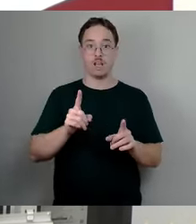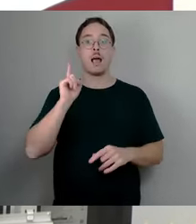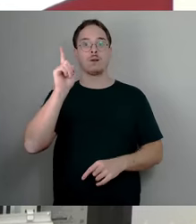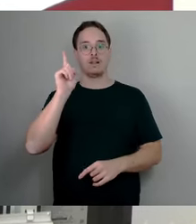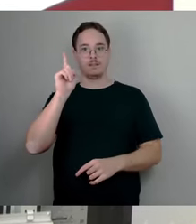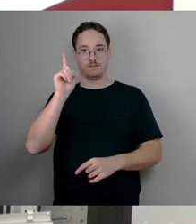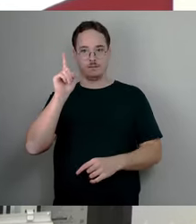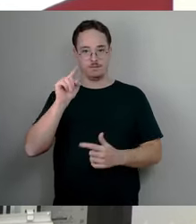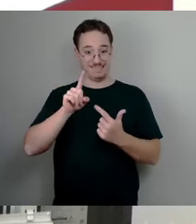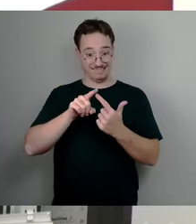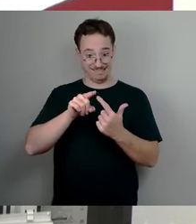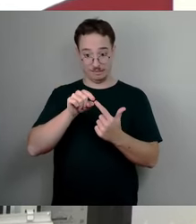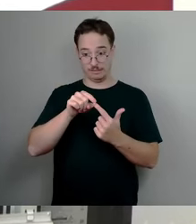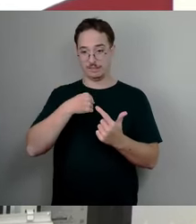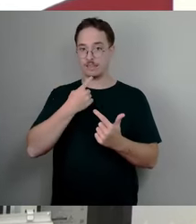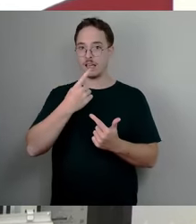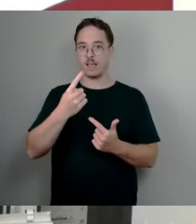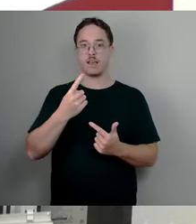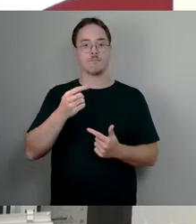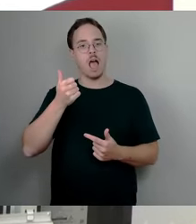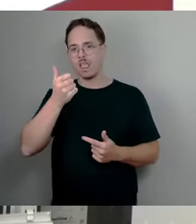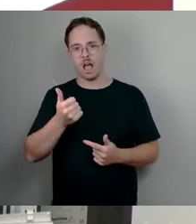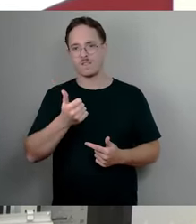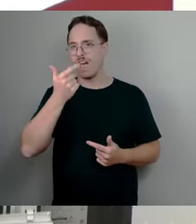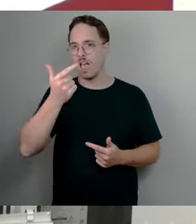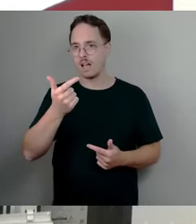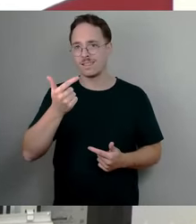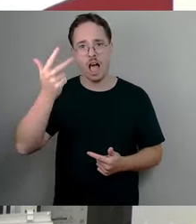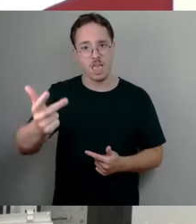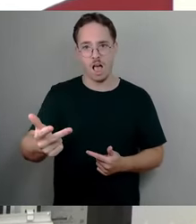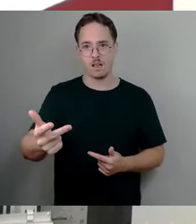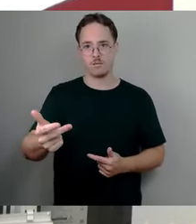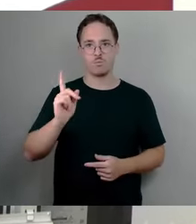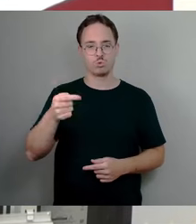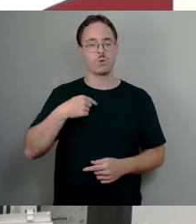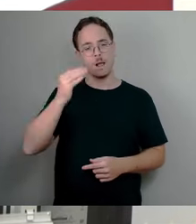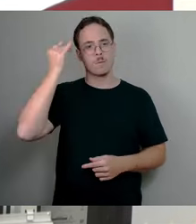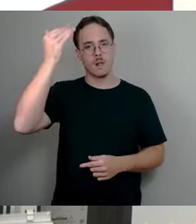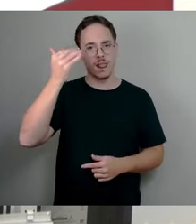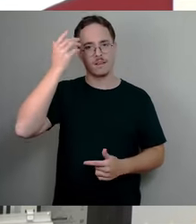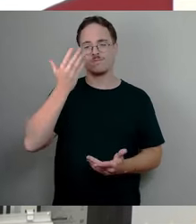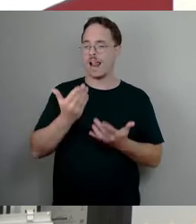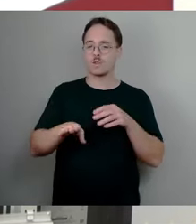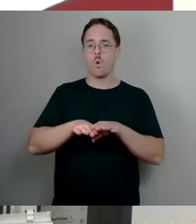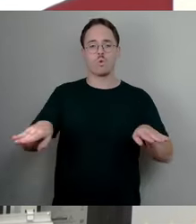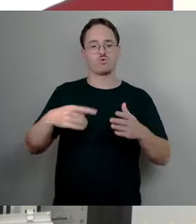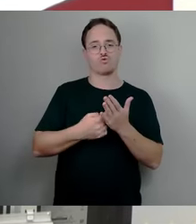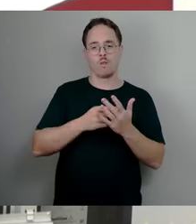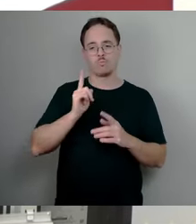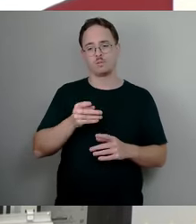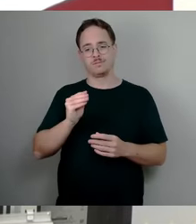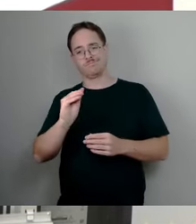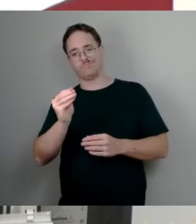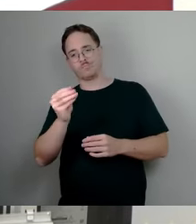in ein, in zwei, in drei Jahren, müssen wir definitiv drüber nachdenken, dass wir auch an der Grundsteuerschraube drehen,